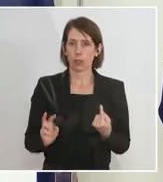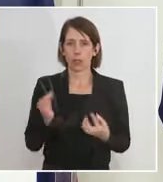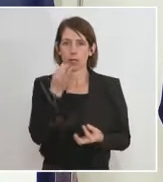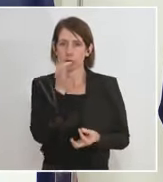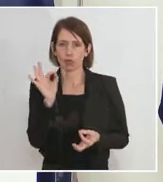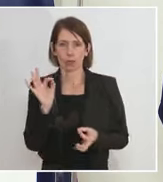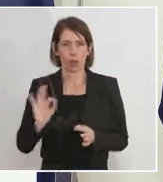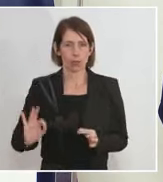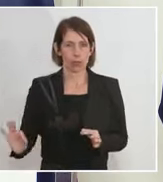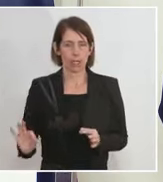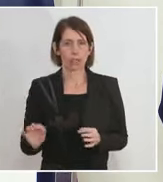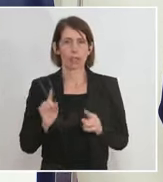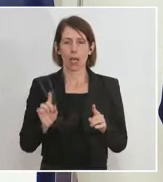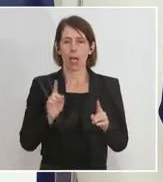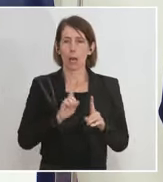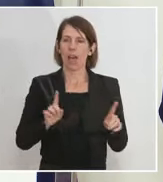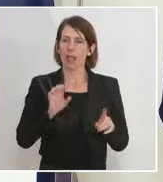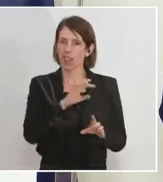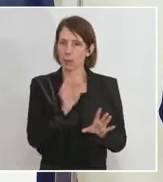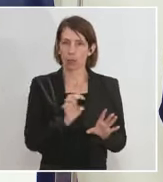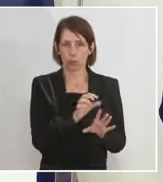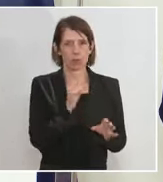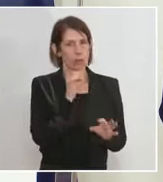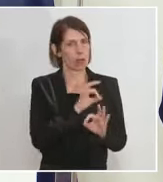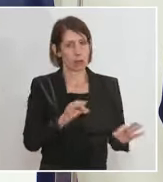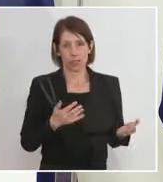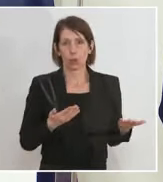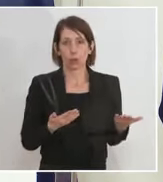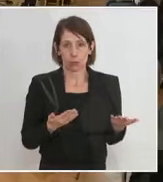und in anderen Bundesländern der Trend einen nicht so gut ist.